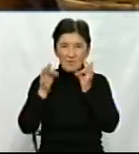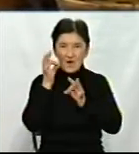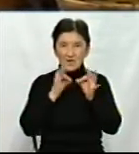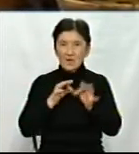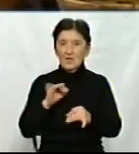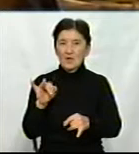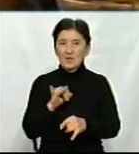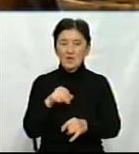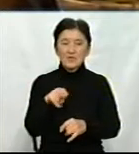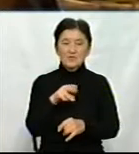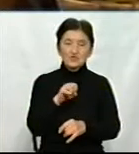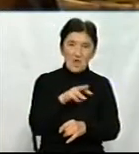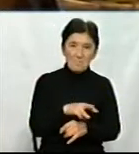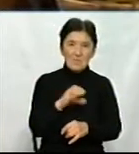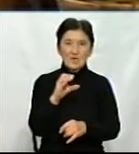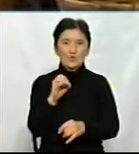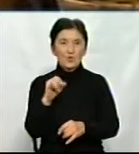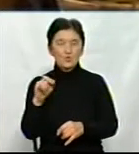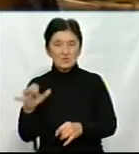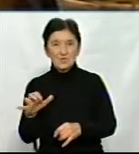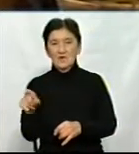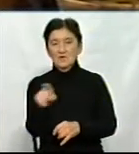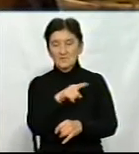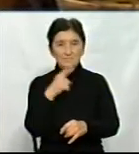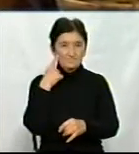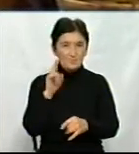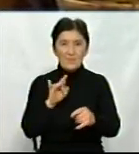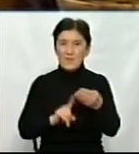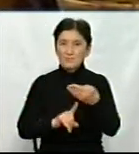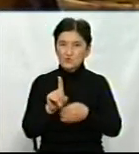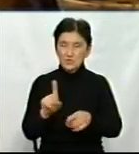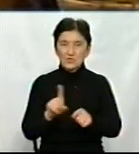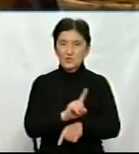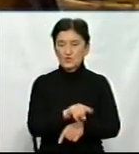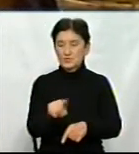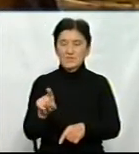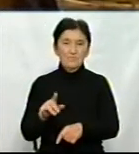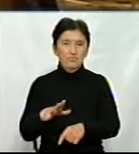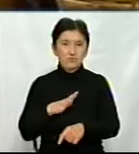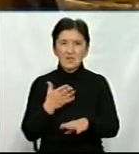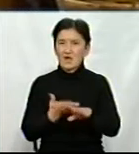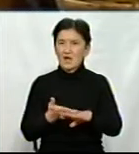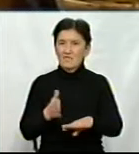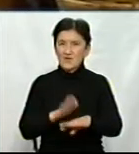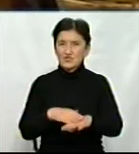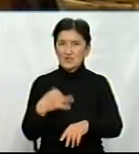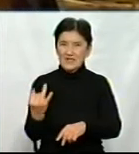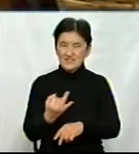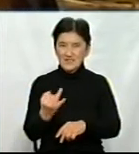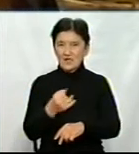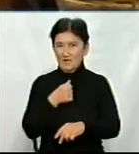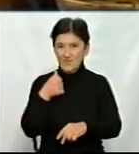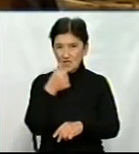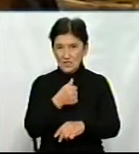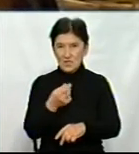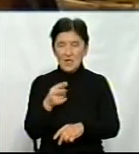джеми і соуси. І ви зазначили на початку, що це був дуже важкий, цікавий, складний рік. І